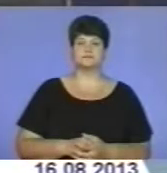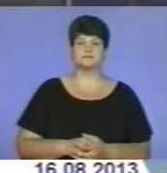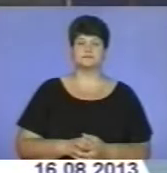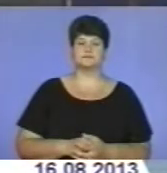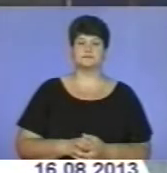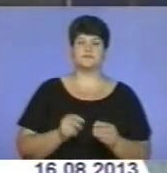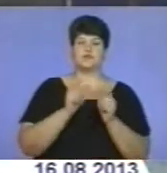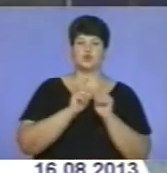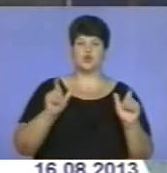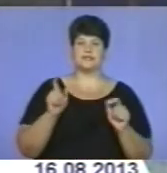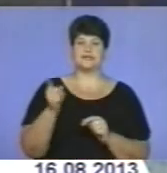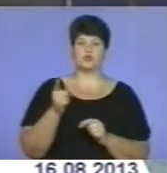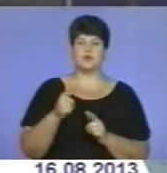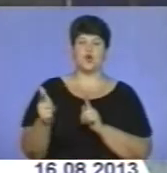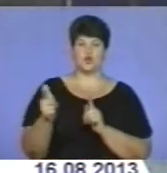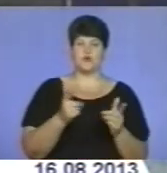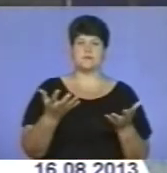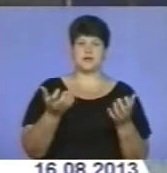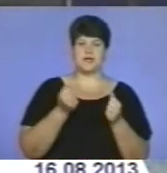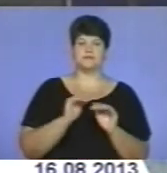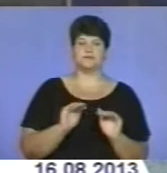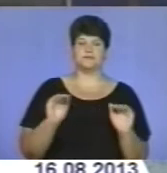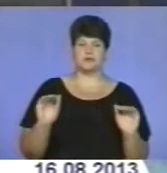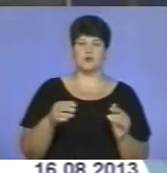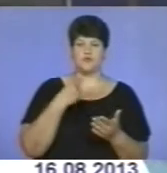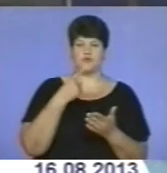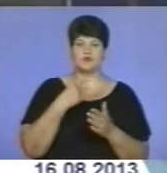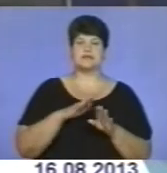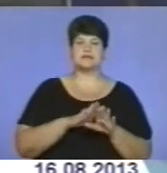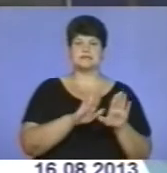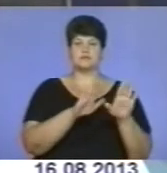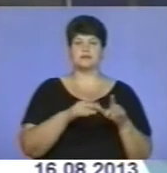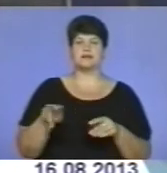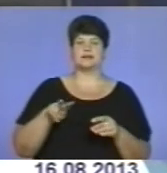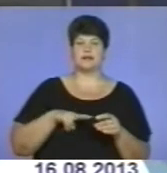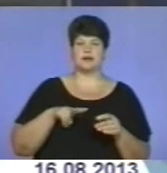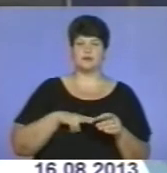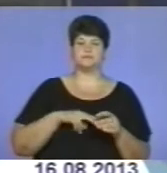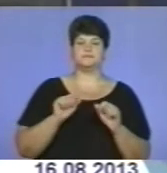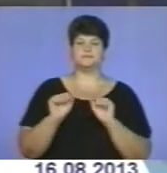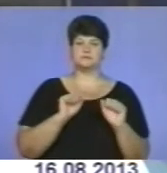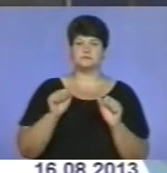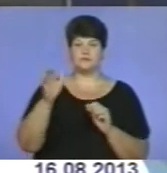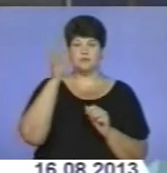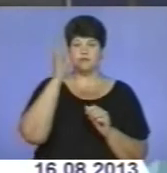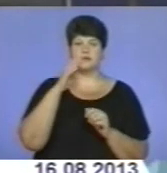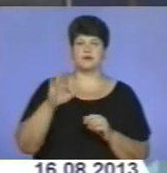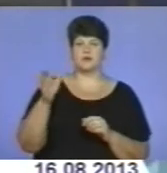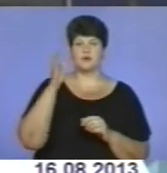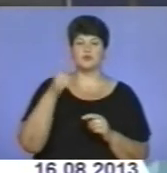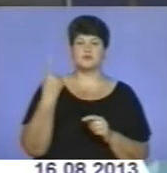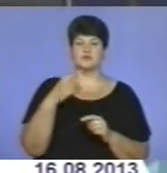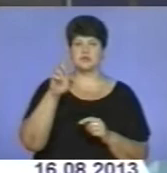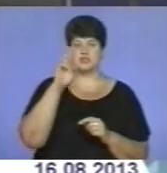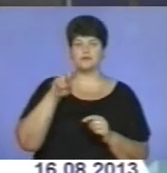Школи Тернопільщини готові прийняти учнів, запевнила заступник директора Департаменту освіти і науки обласної державної